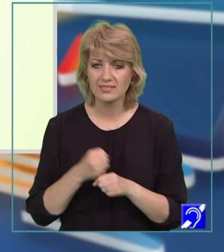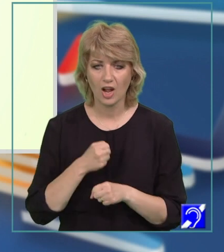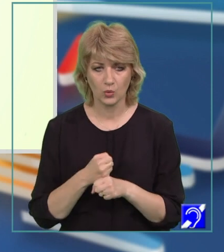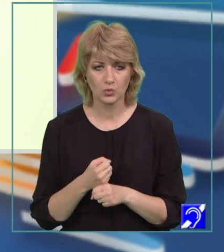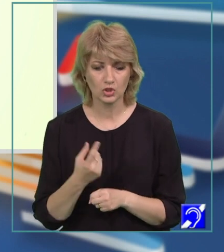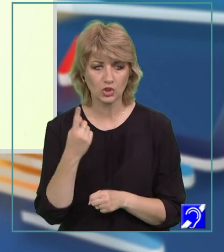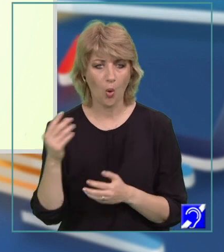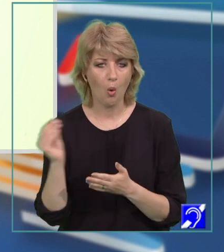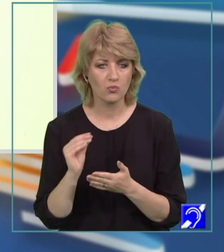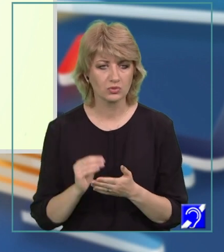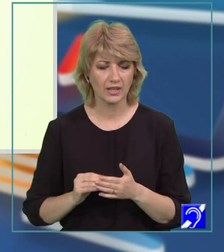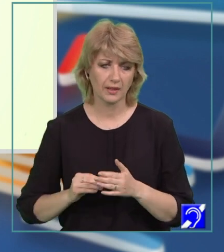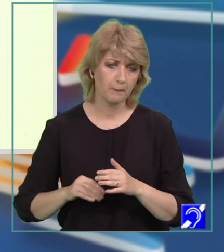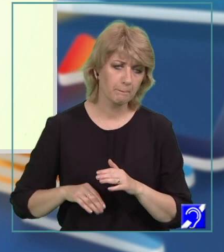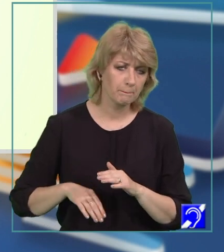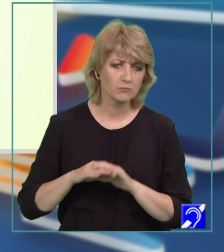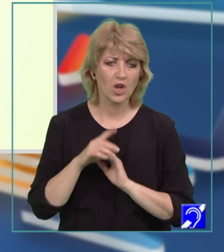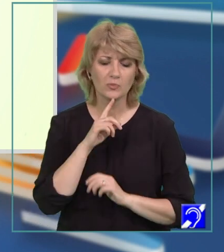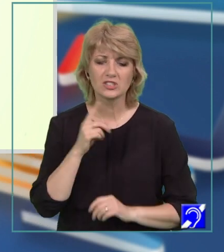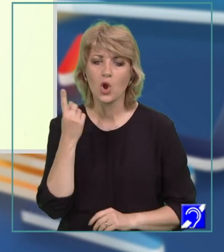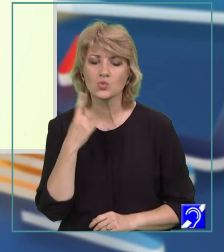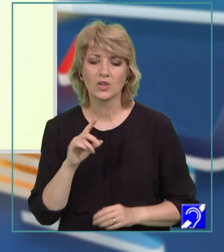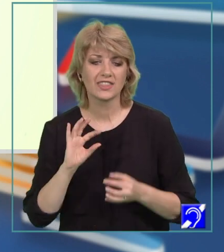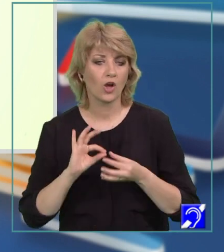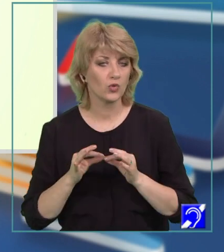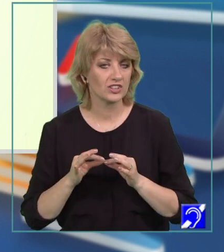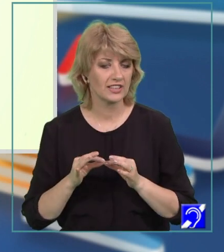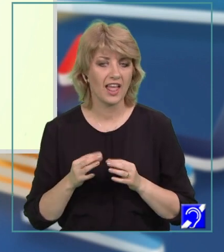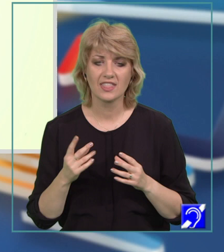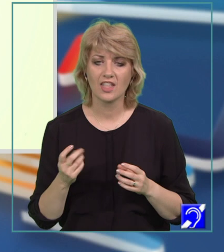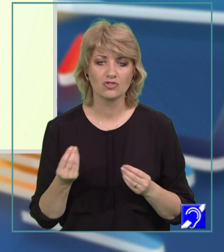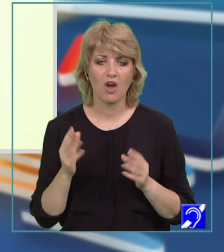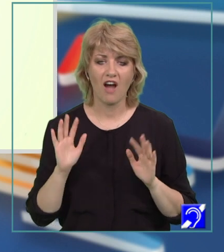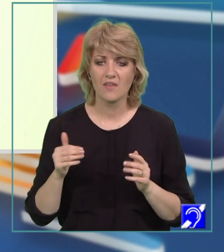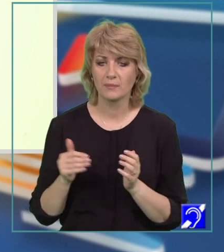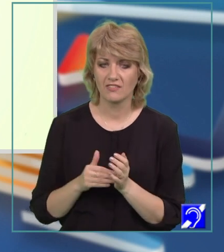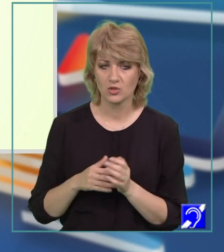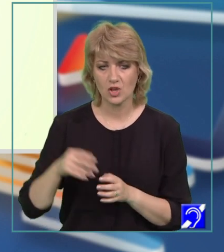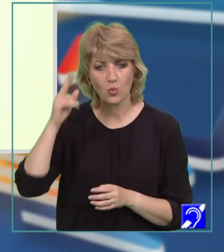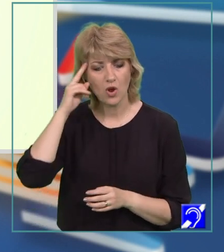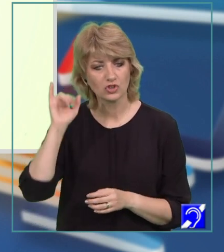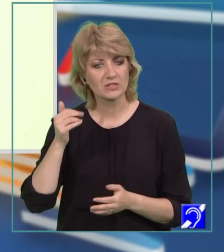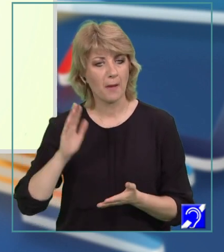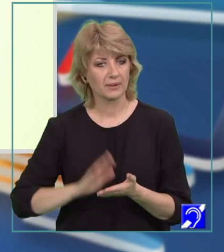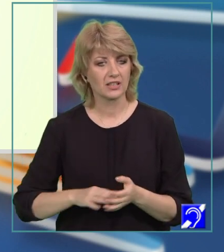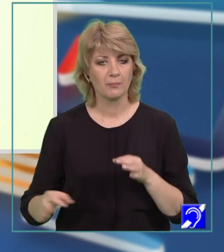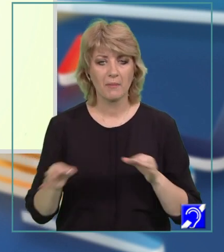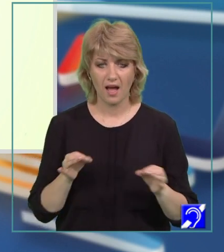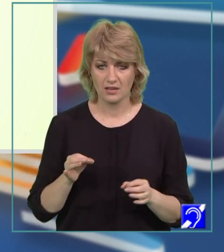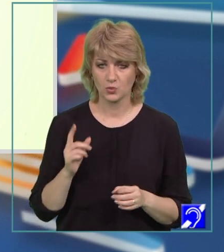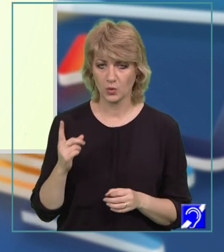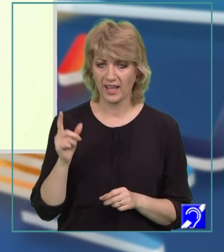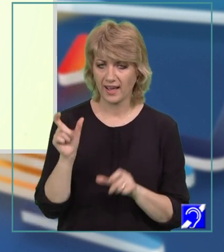compunere de minimum 100 de cuvinte. De ce avem nevoie? Să cunoaștem și să aplicăm acest plan al